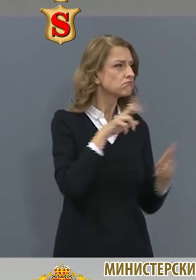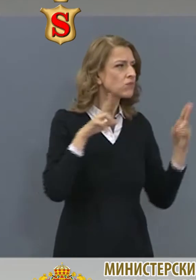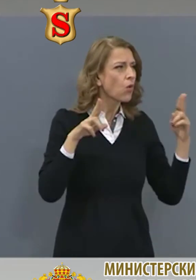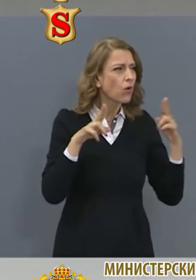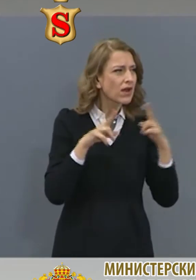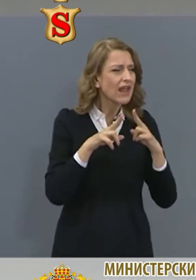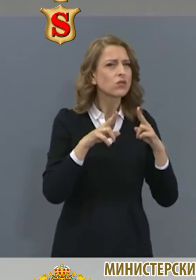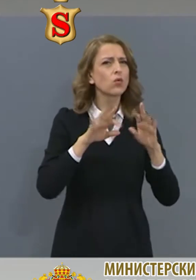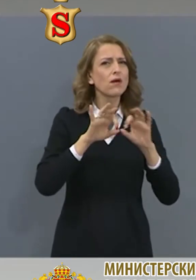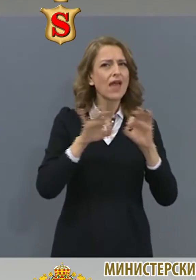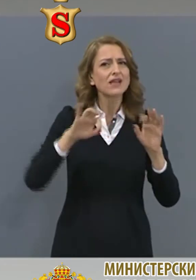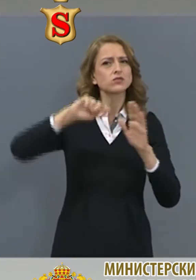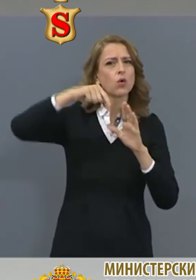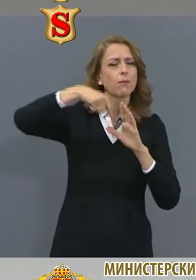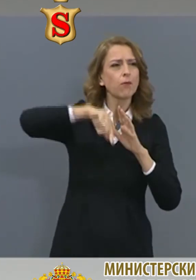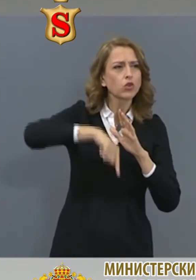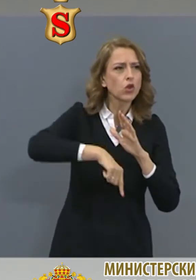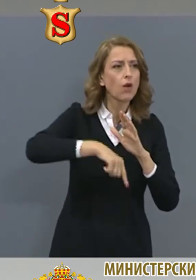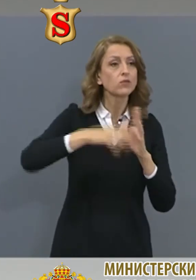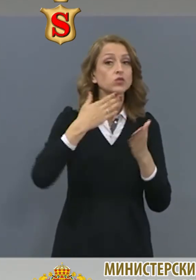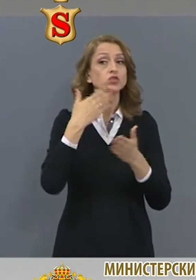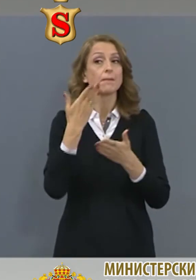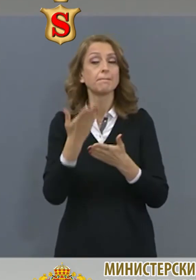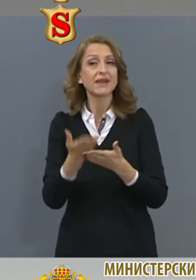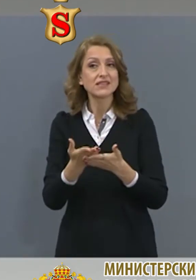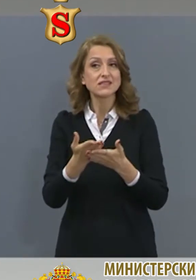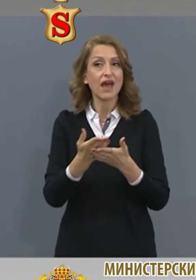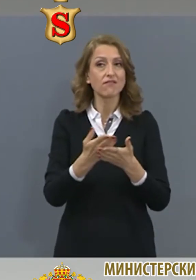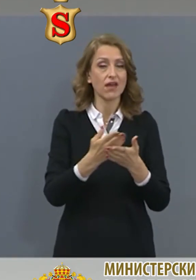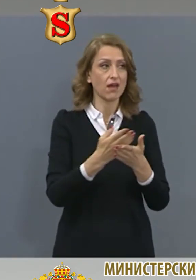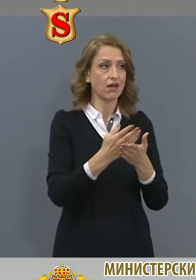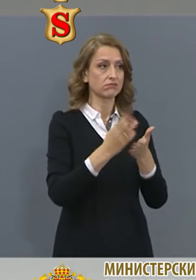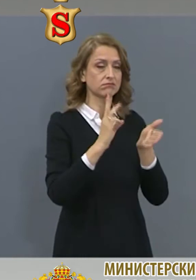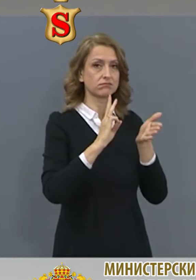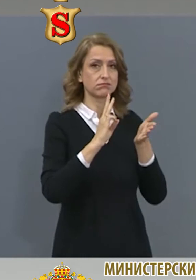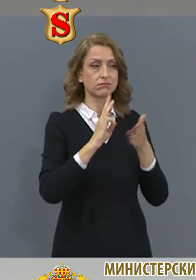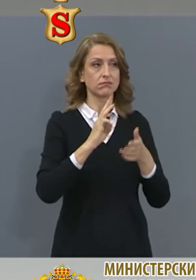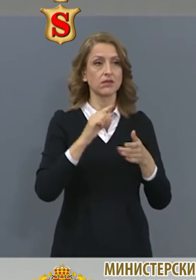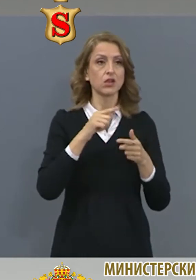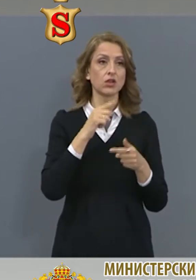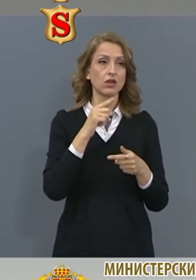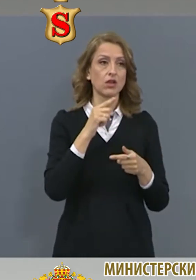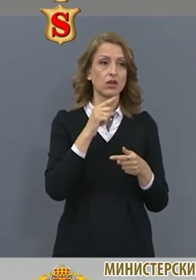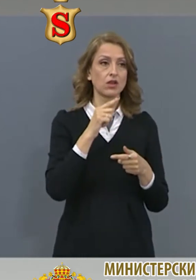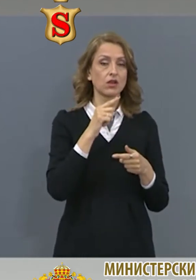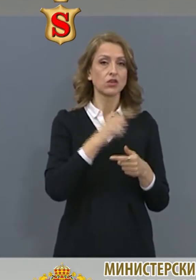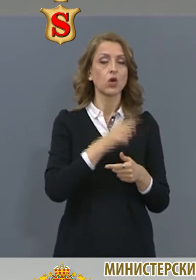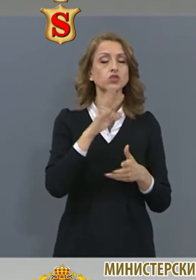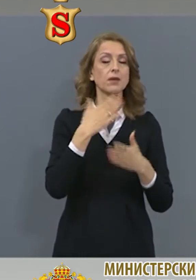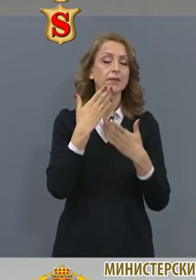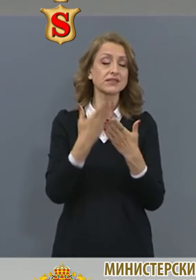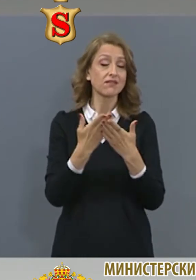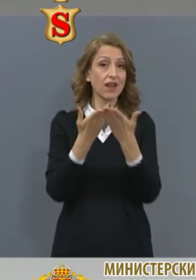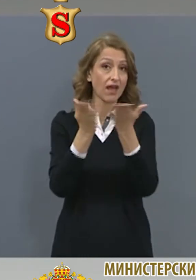ясно и подробно ще представя протала, защото той ще представлява интерес и за нашите